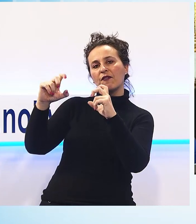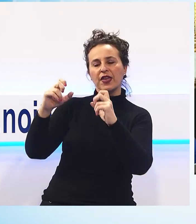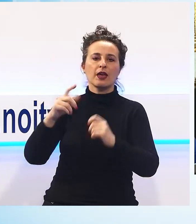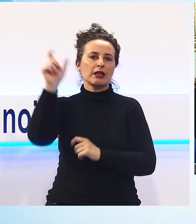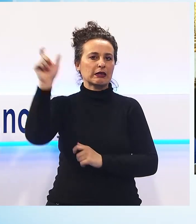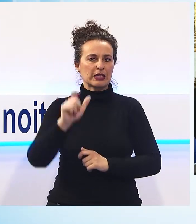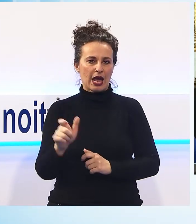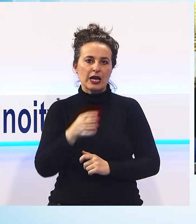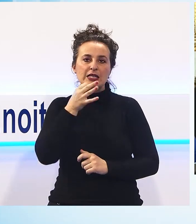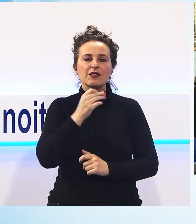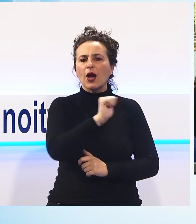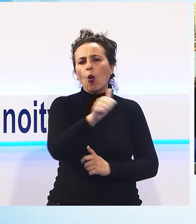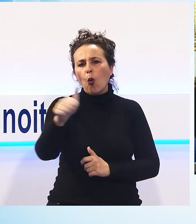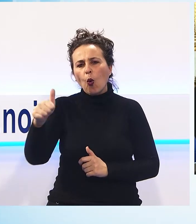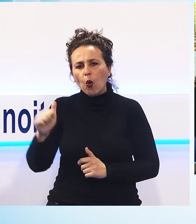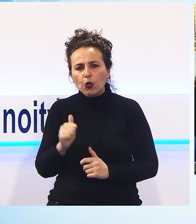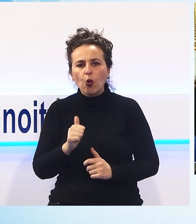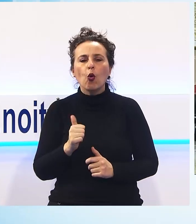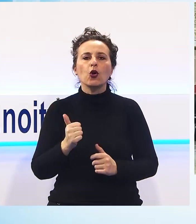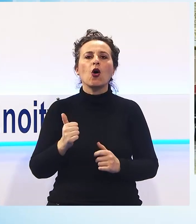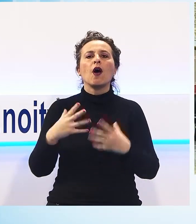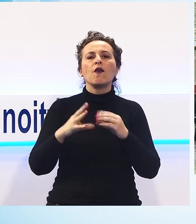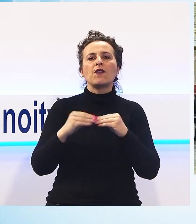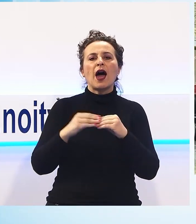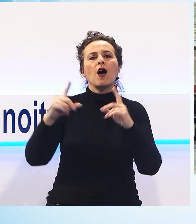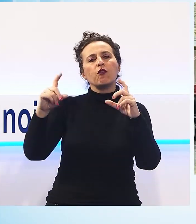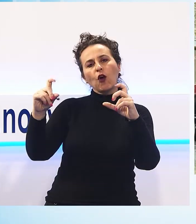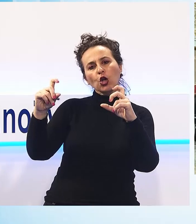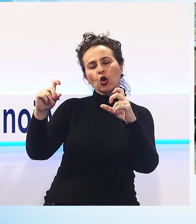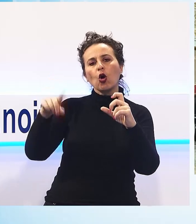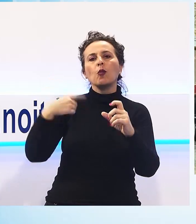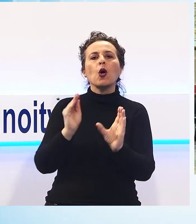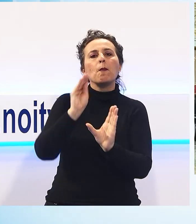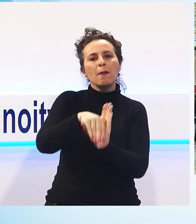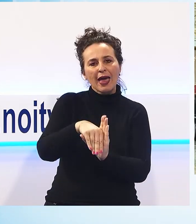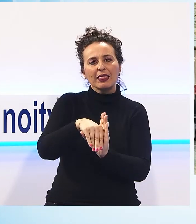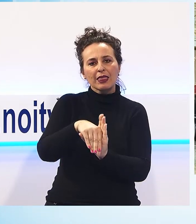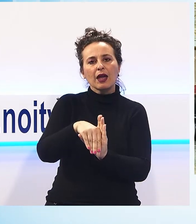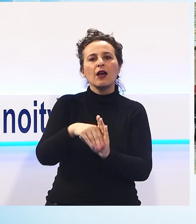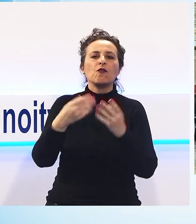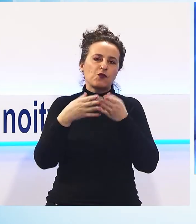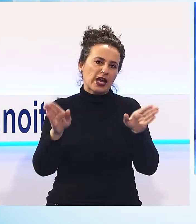il più grande selfie d'Italia, WDSD18 e AOSP18.